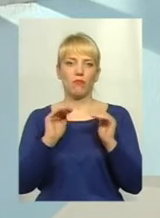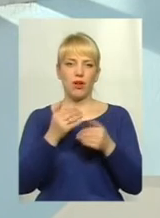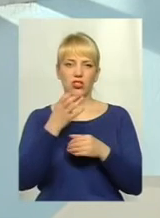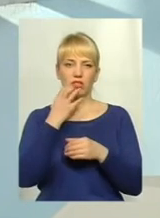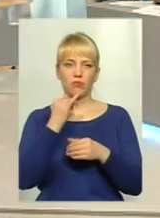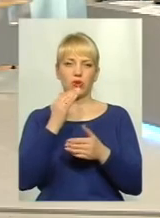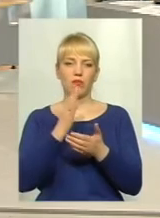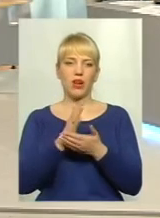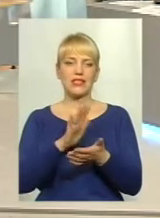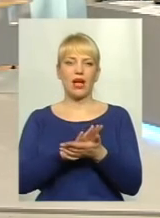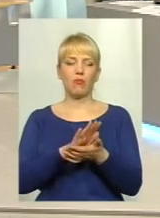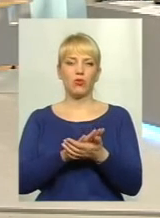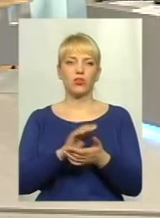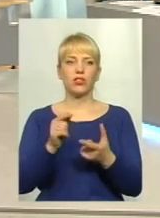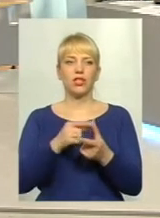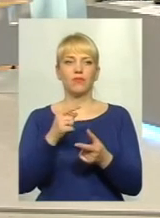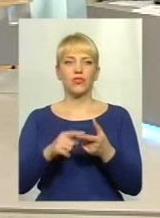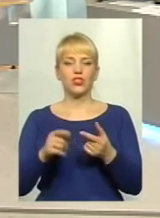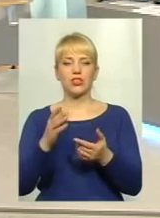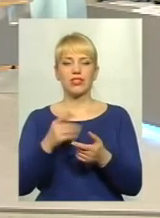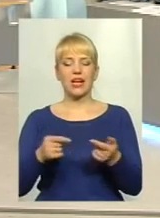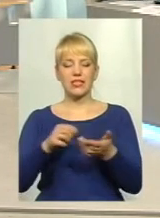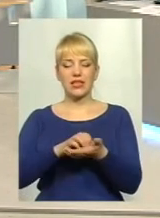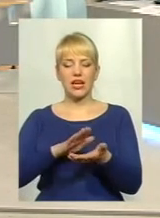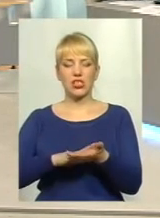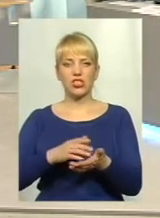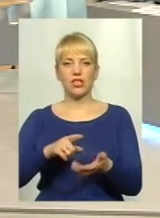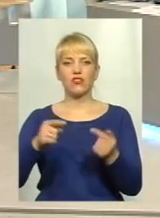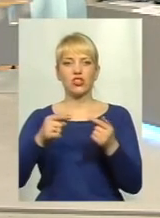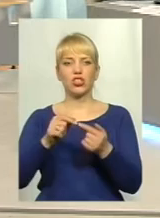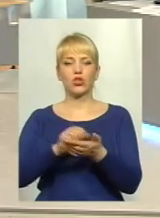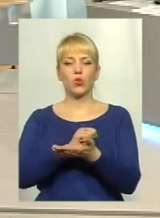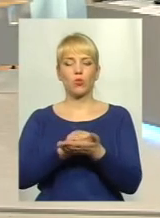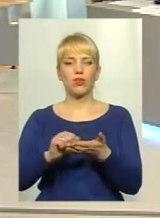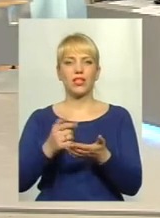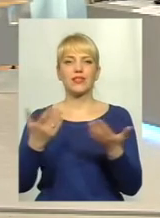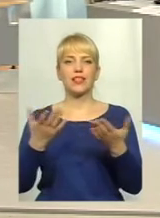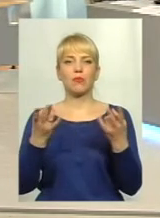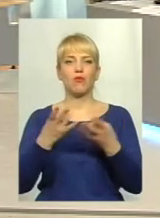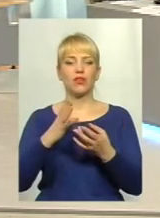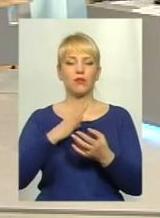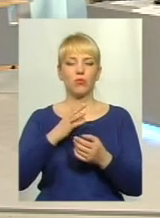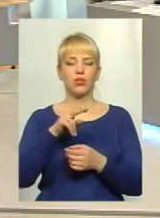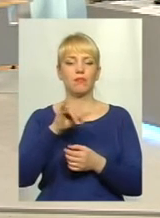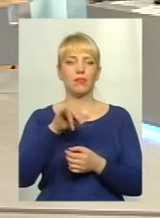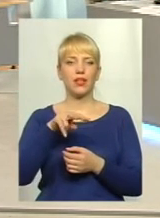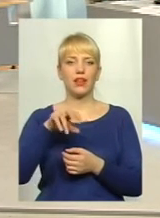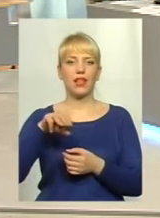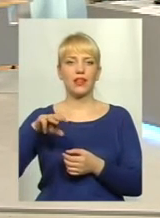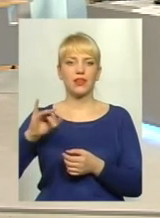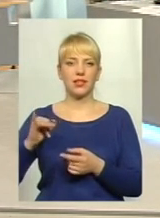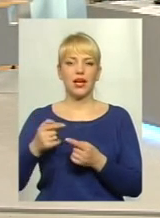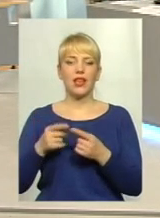забруднення. Чи зазначено в тій документації, якими мають бути пілети, чи є в нашій державі взагалі ота